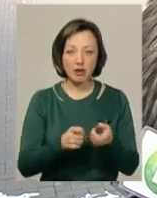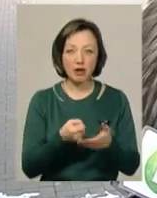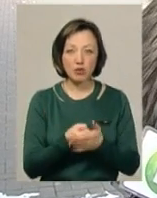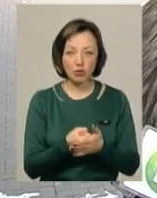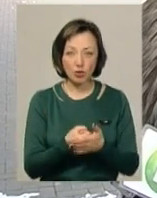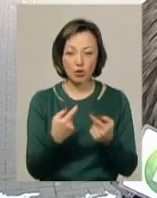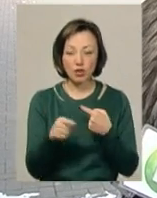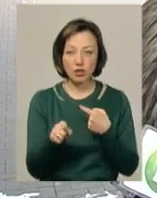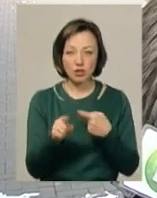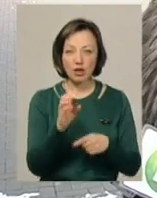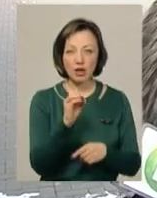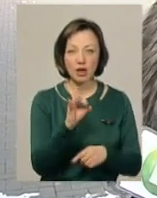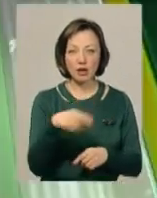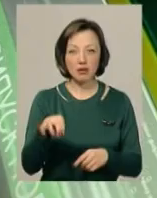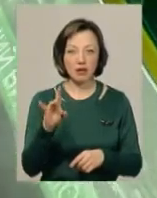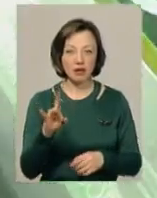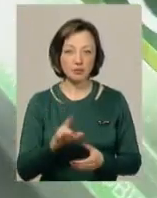іншого ЄРДР.